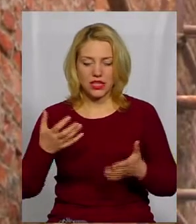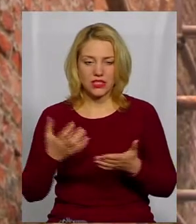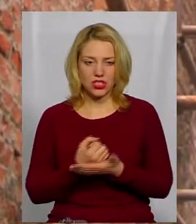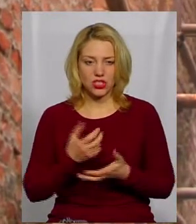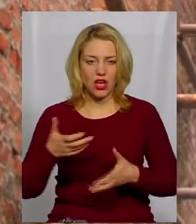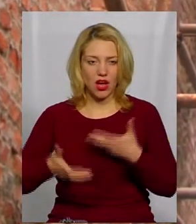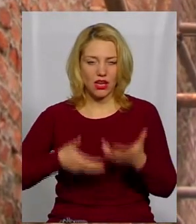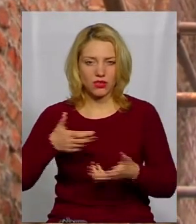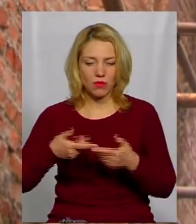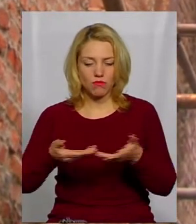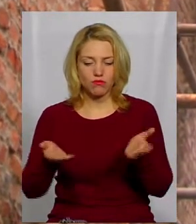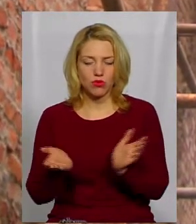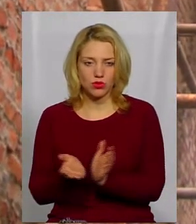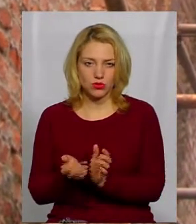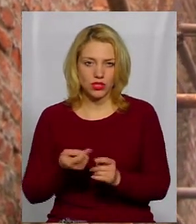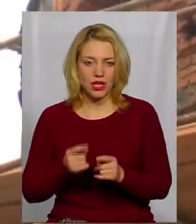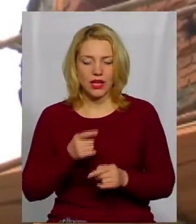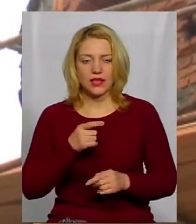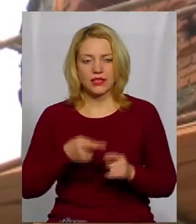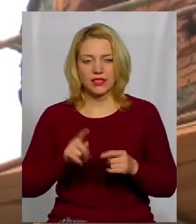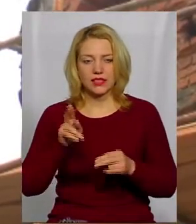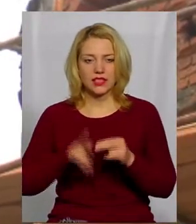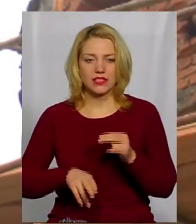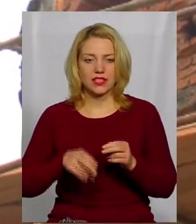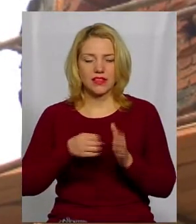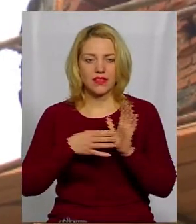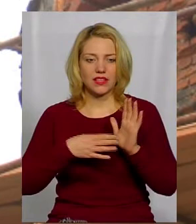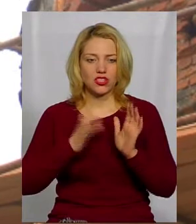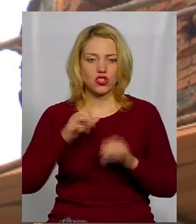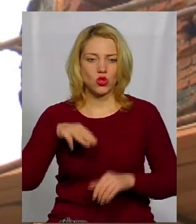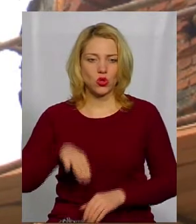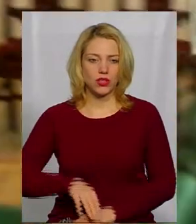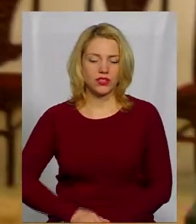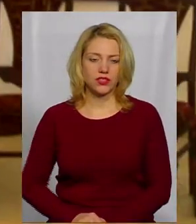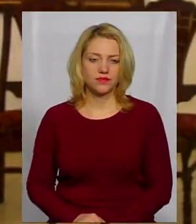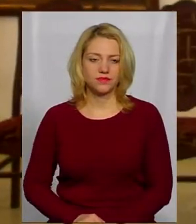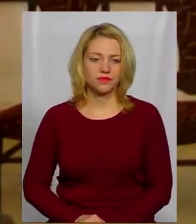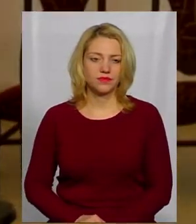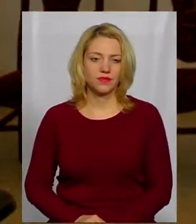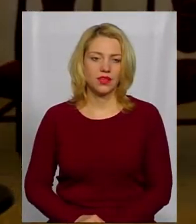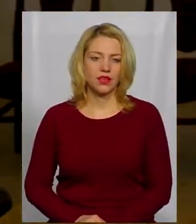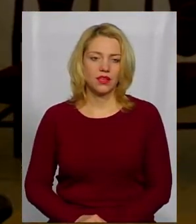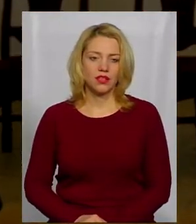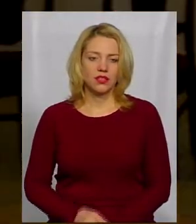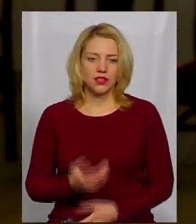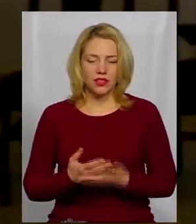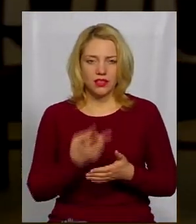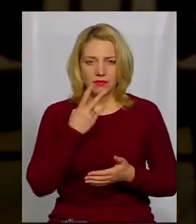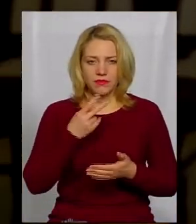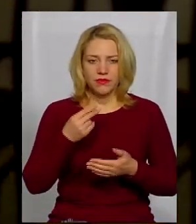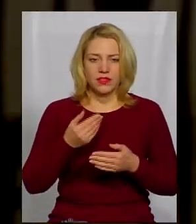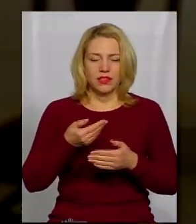Загалом це кухонне приладдя кінця 19-го століття, розповідає археолог Антон Барановський. Розписні частинки